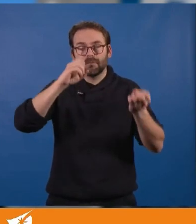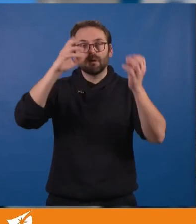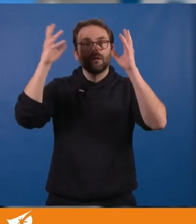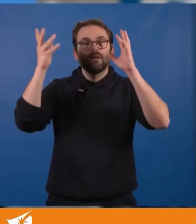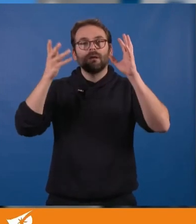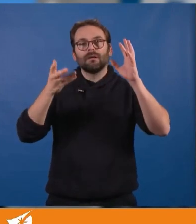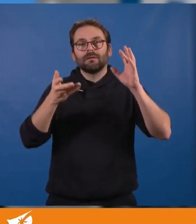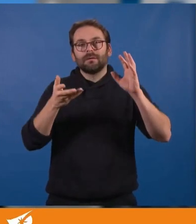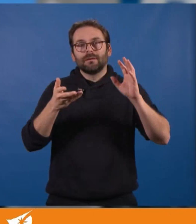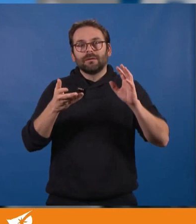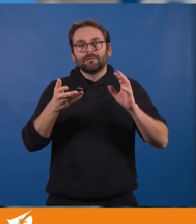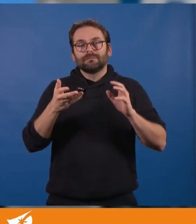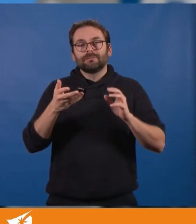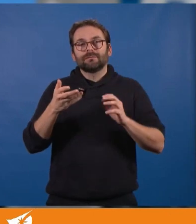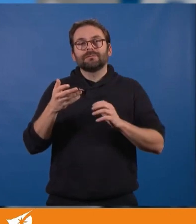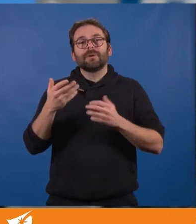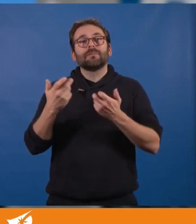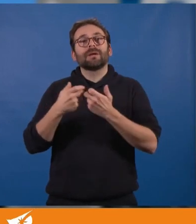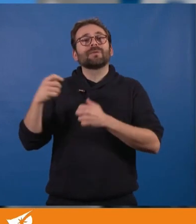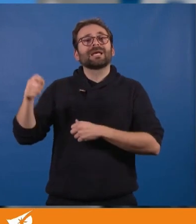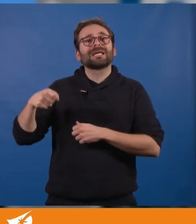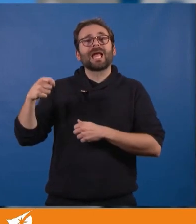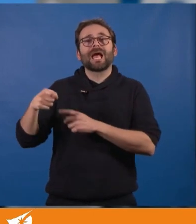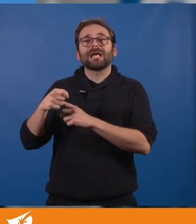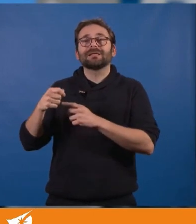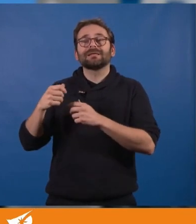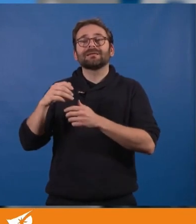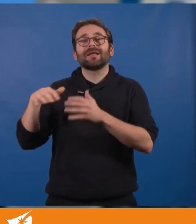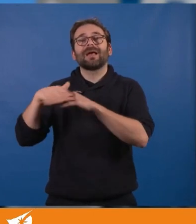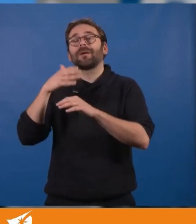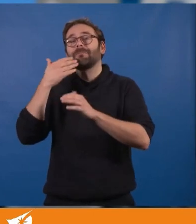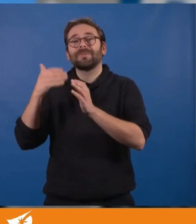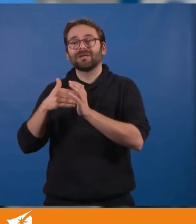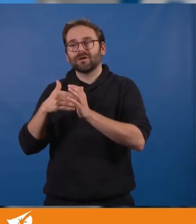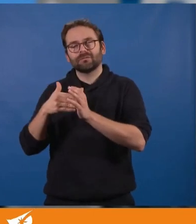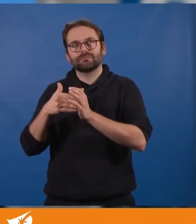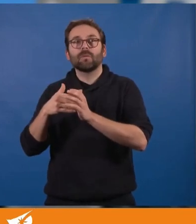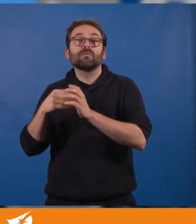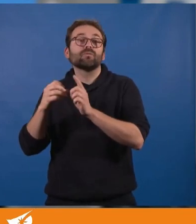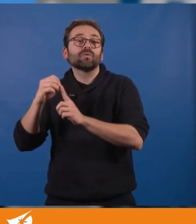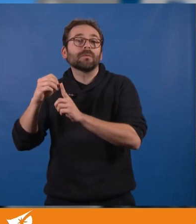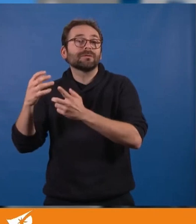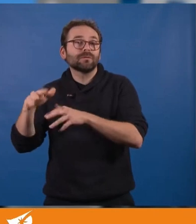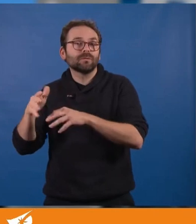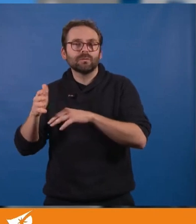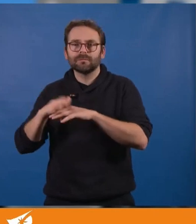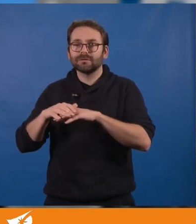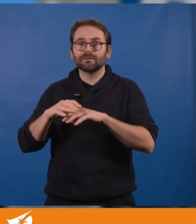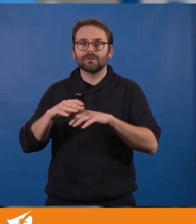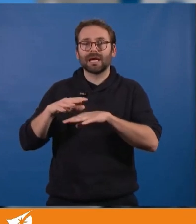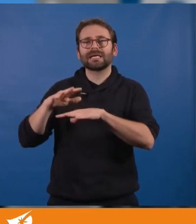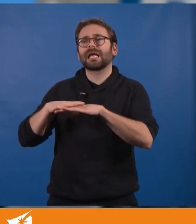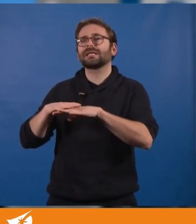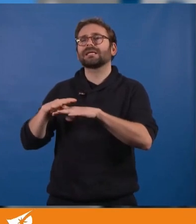imaginent que l'air serait meilleur à Cannes, encore qu'il fait un peu plus chaud, et que dans ces quartiers populaires et dans cette